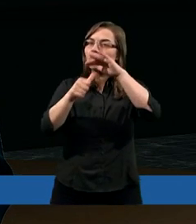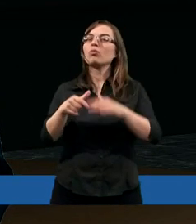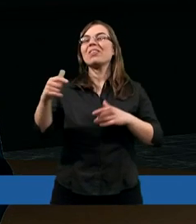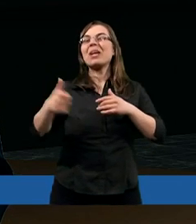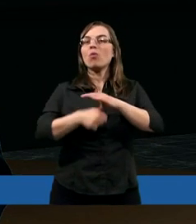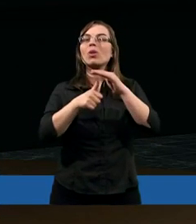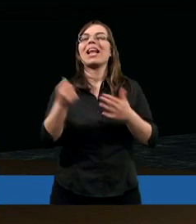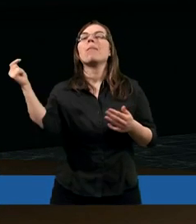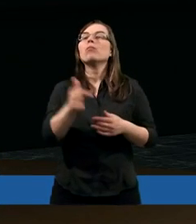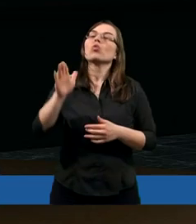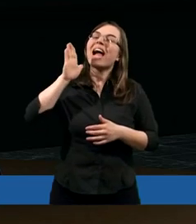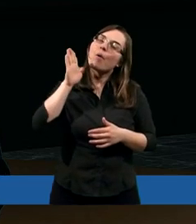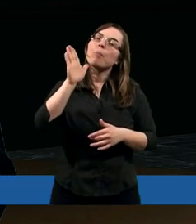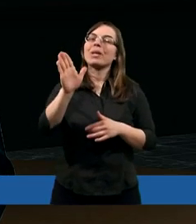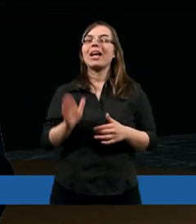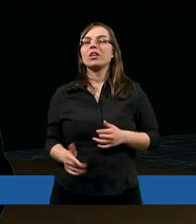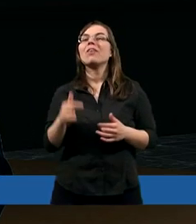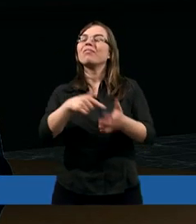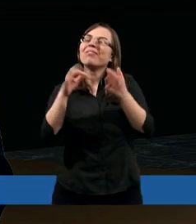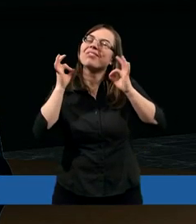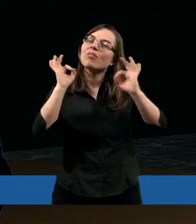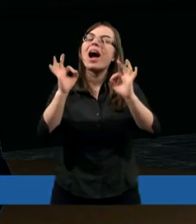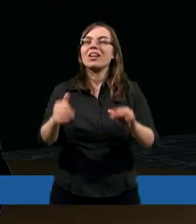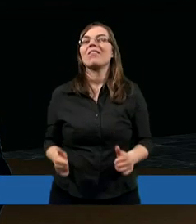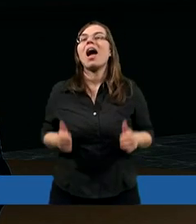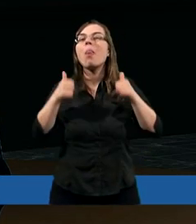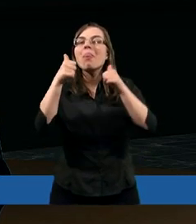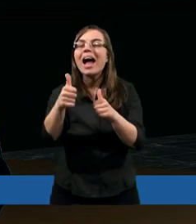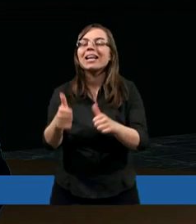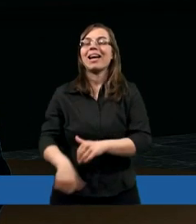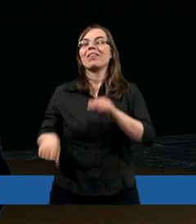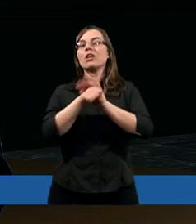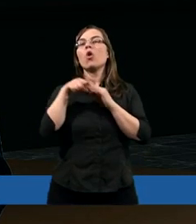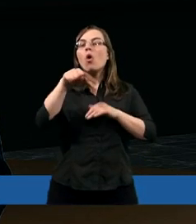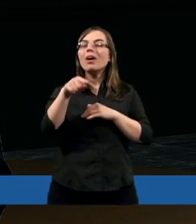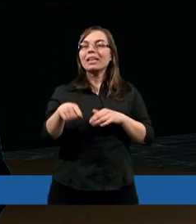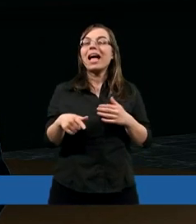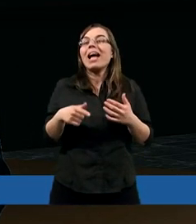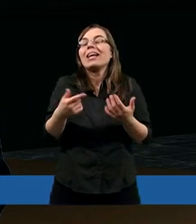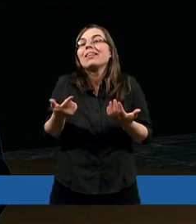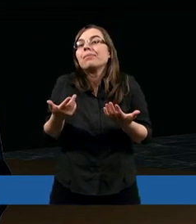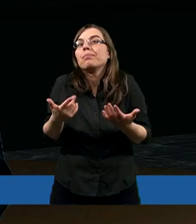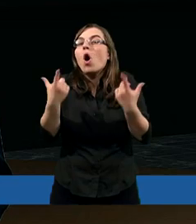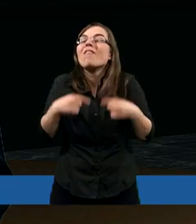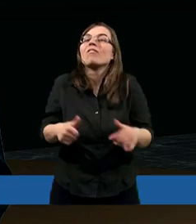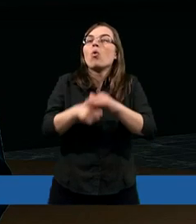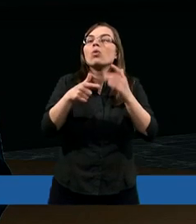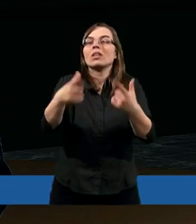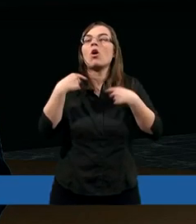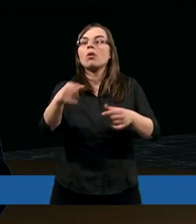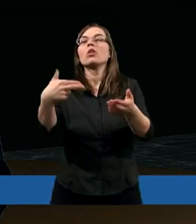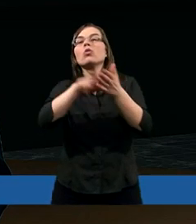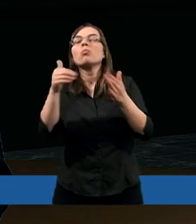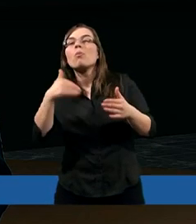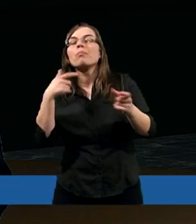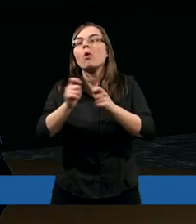właściwe nastawienie do tej trzody, która mu była